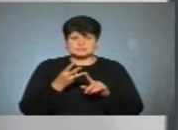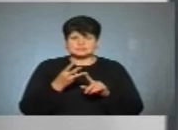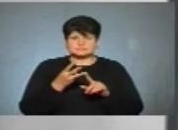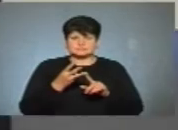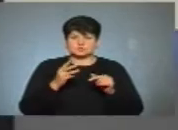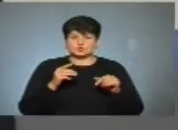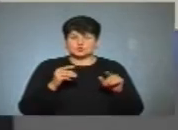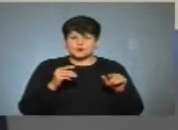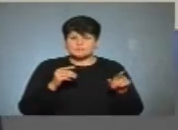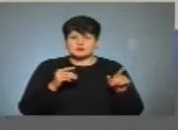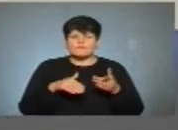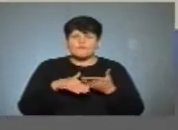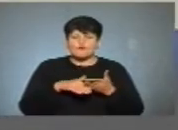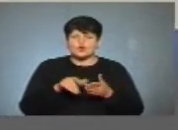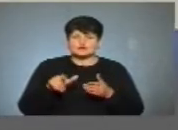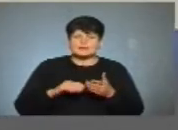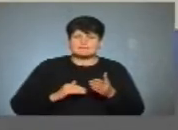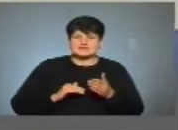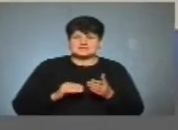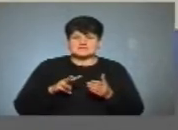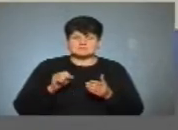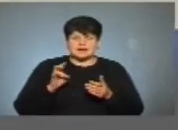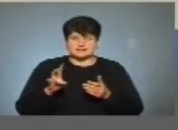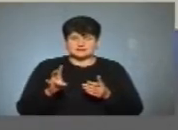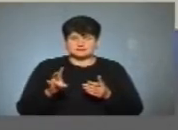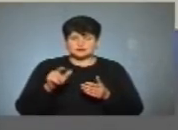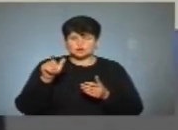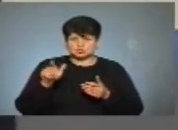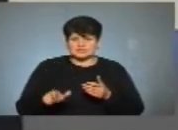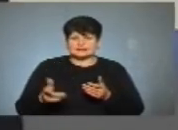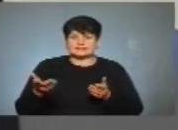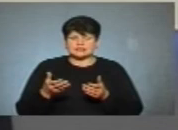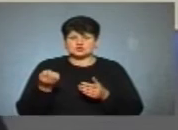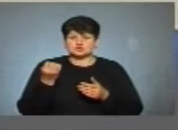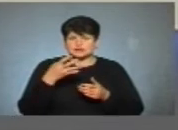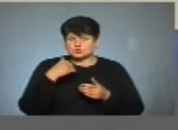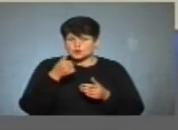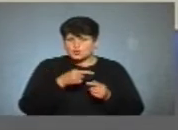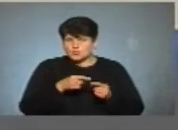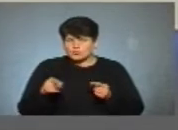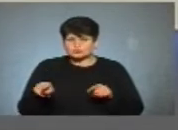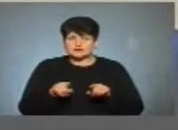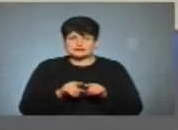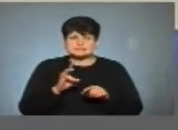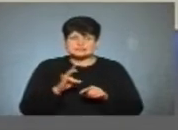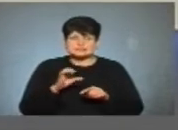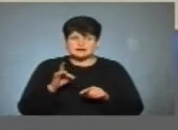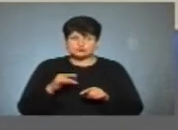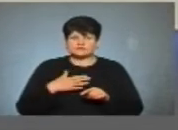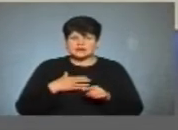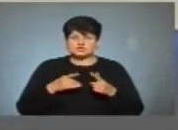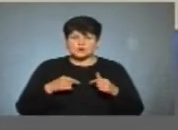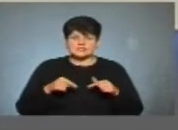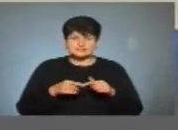волонтер і бізнесмен, людина, яка від 14-го, як і Назар Сарабун, року в нашій